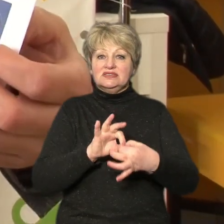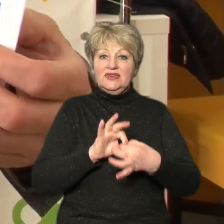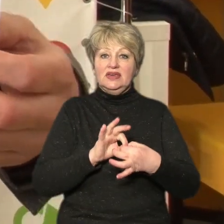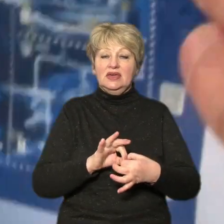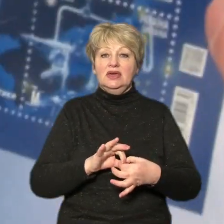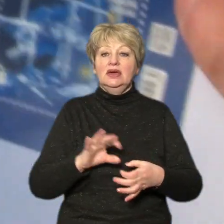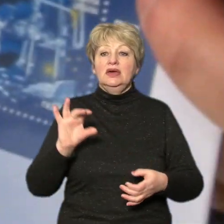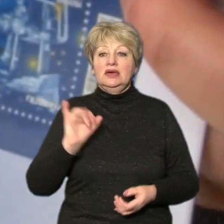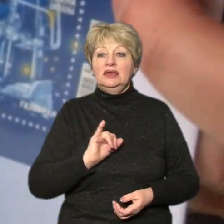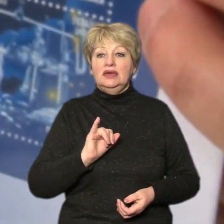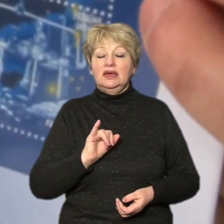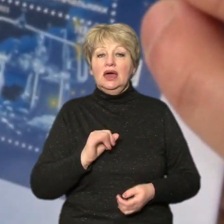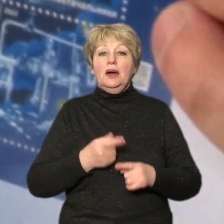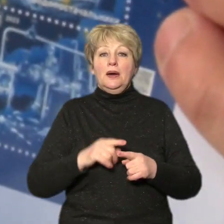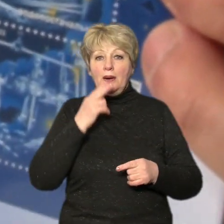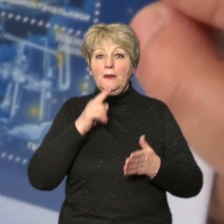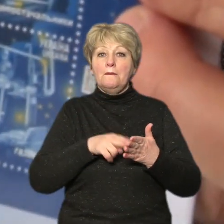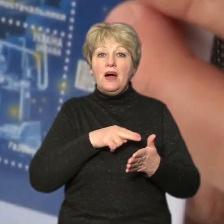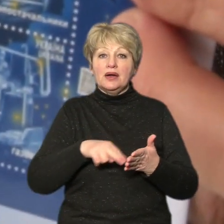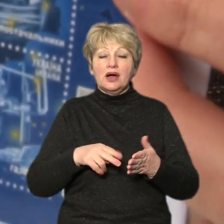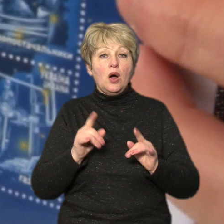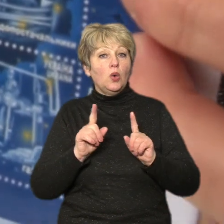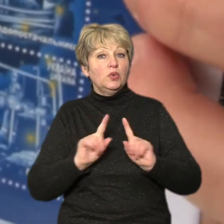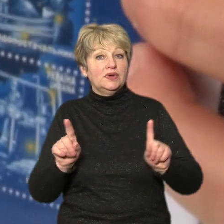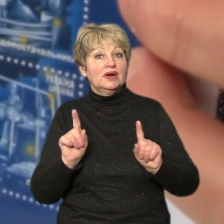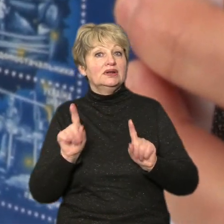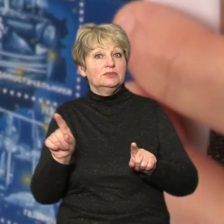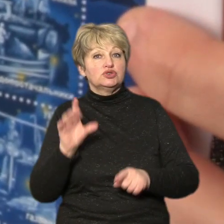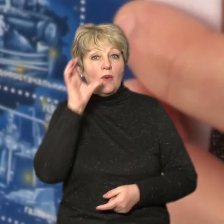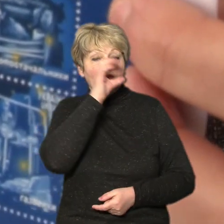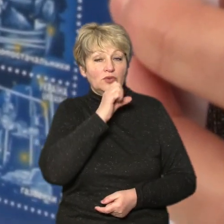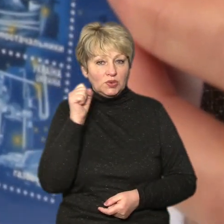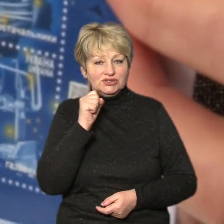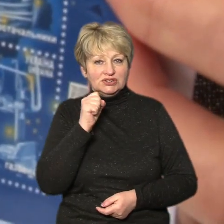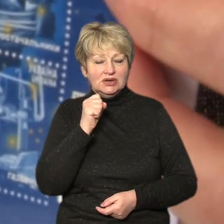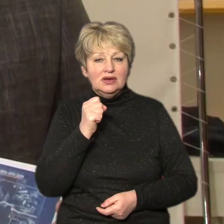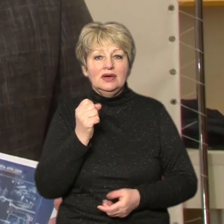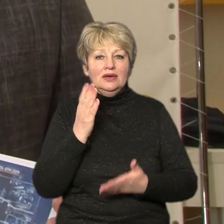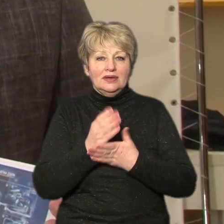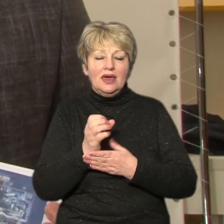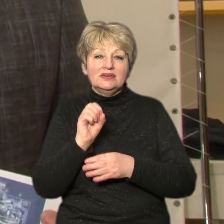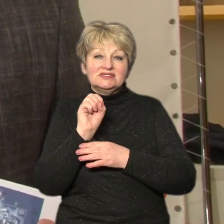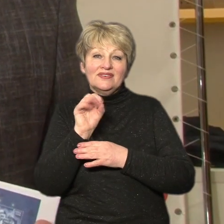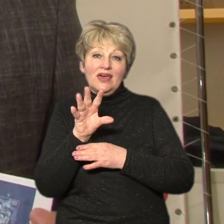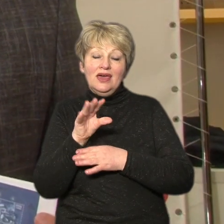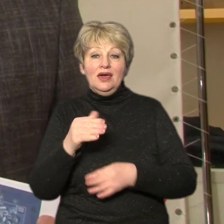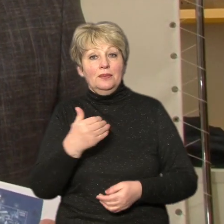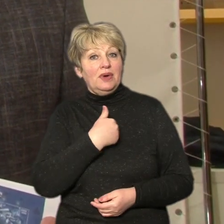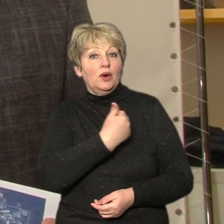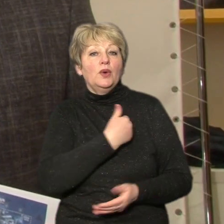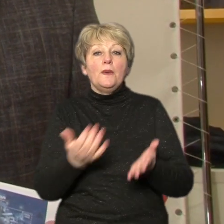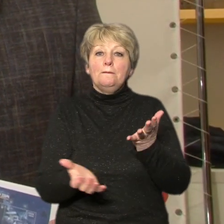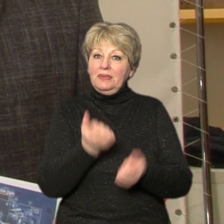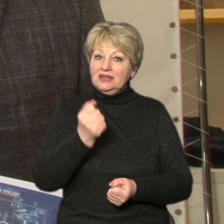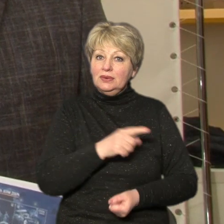дорожники. І ця марка унікальна тим, що вона вночі світиться. Ми хочемо таким чином підтримати